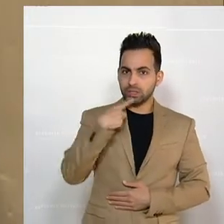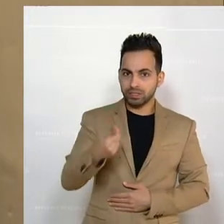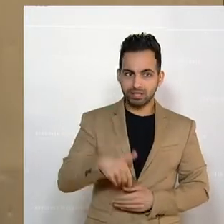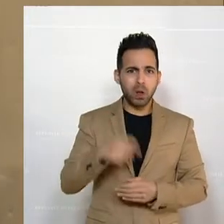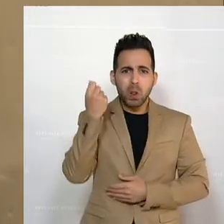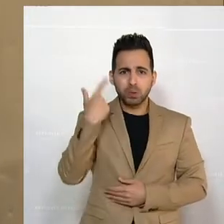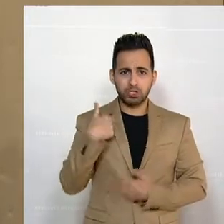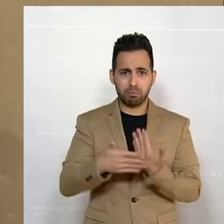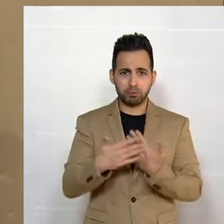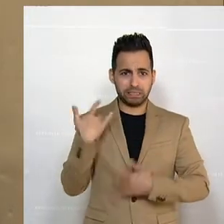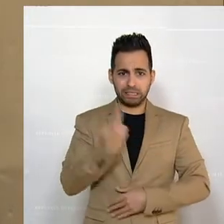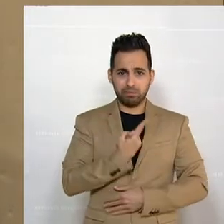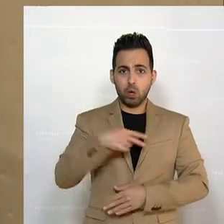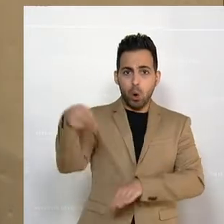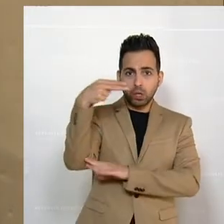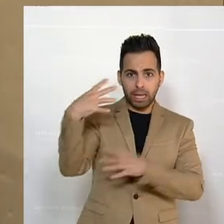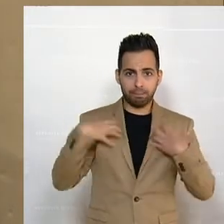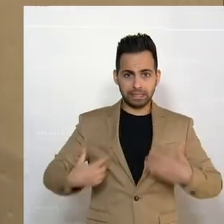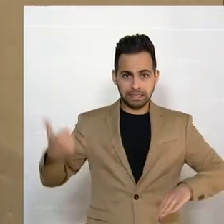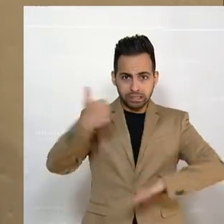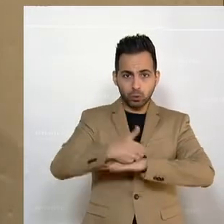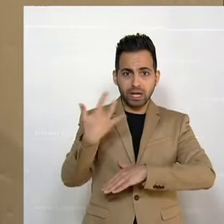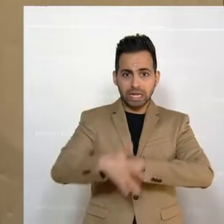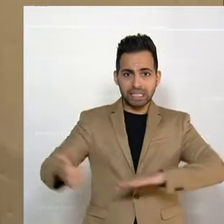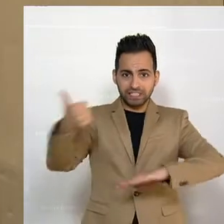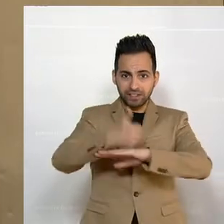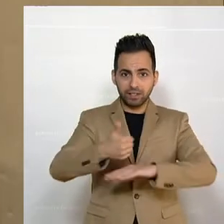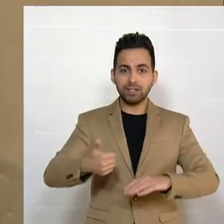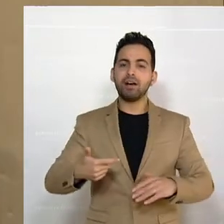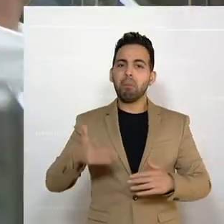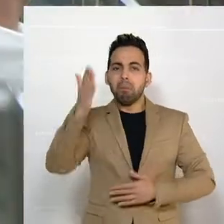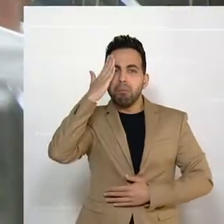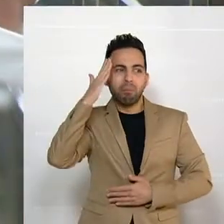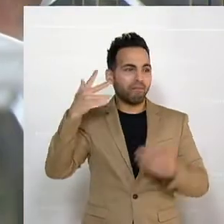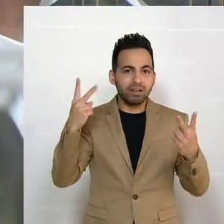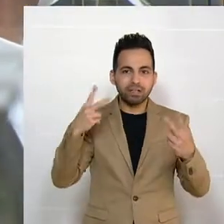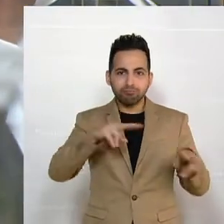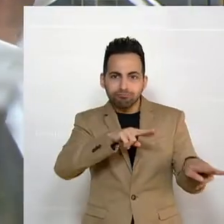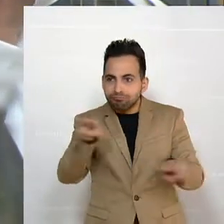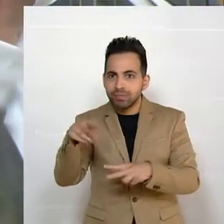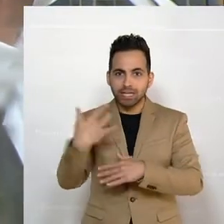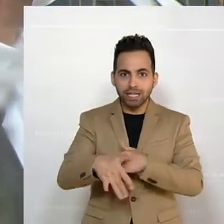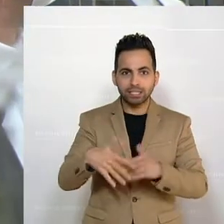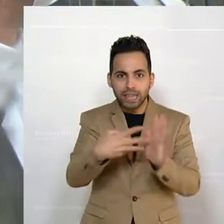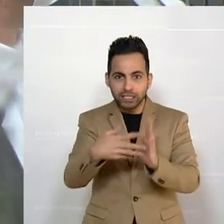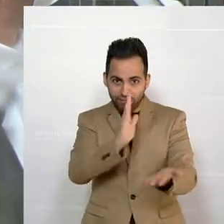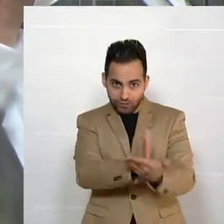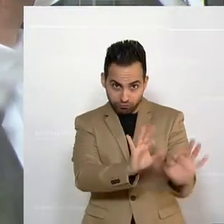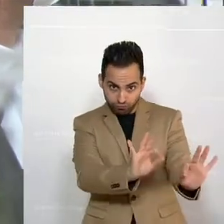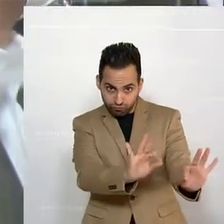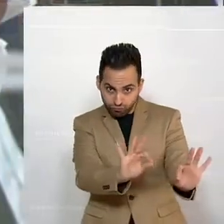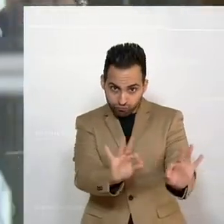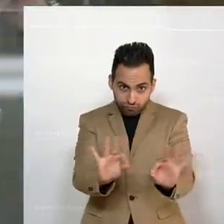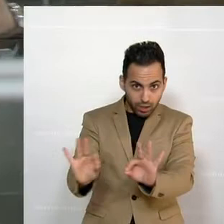als Wirtin oder als Hotelbesitzerin, ist es mir natürlich wichtig, dass meine Gäste getestet sind. Es ist wichtig, dass ich auf Nummer sicher